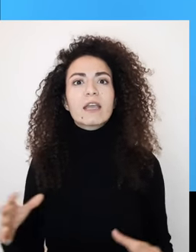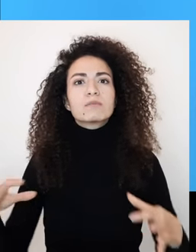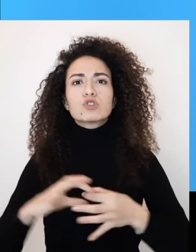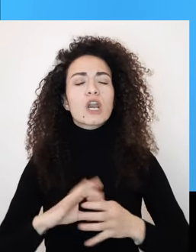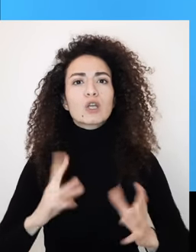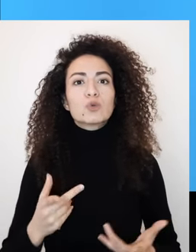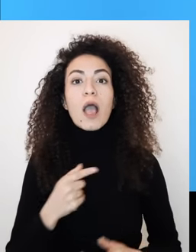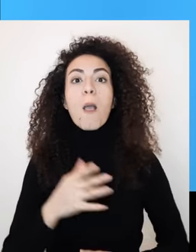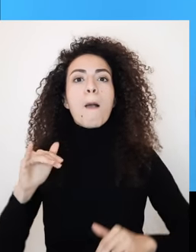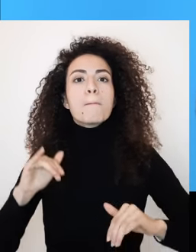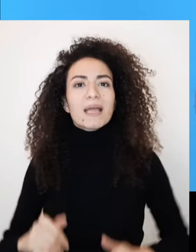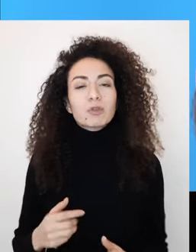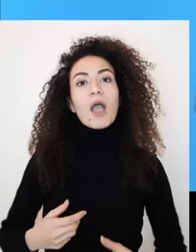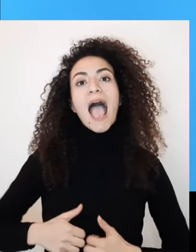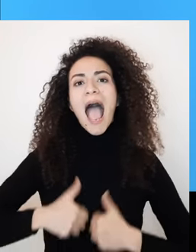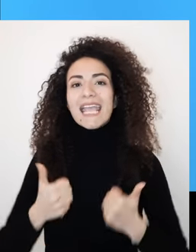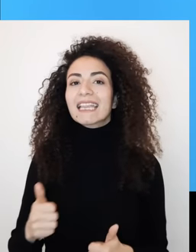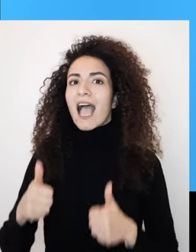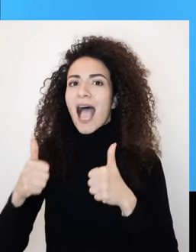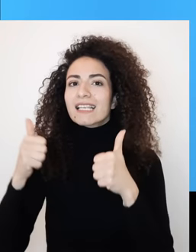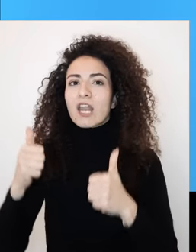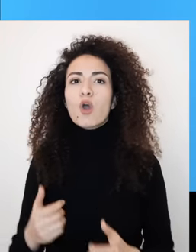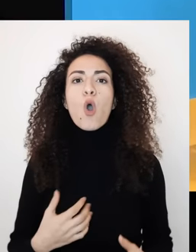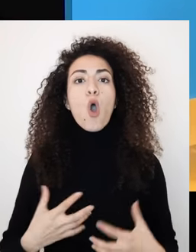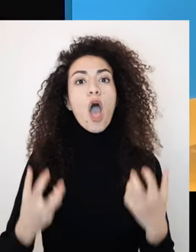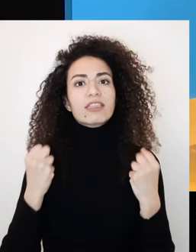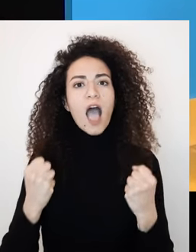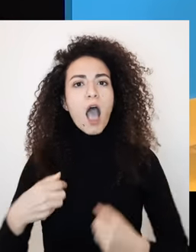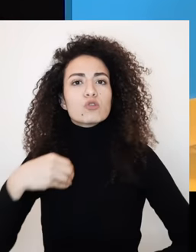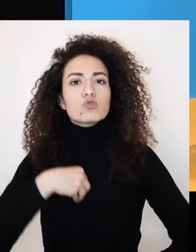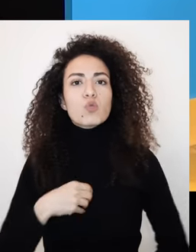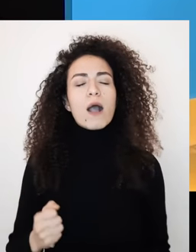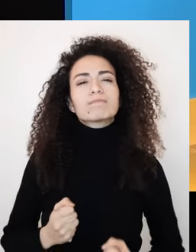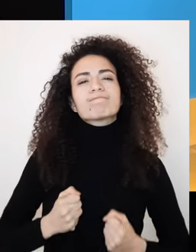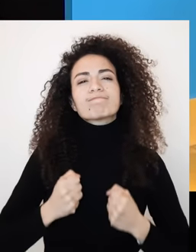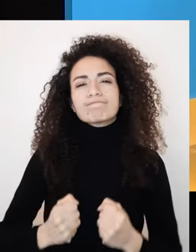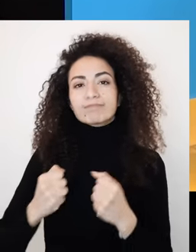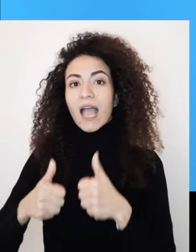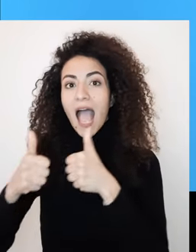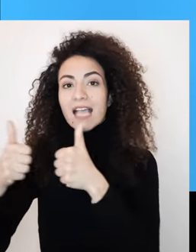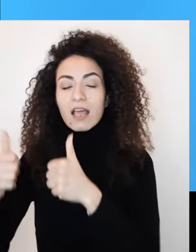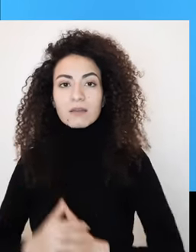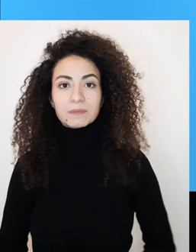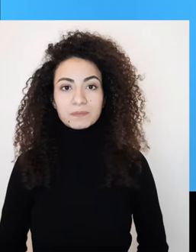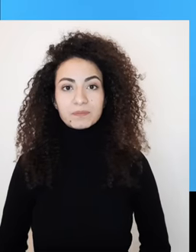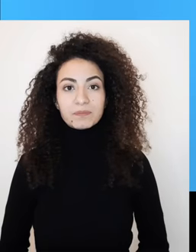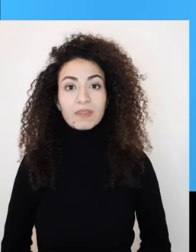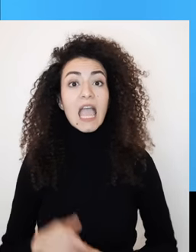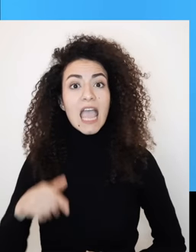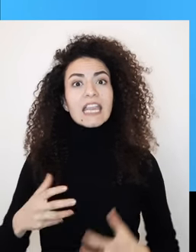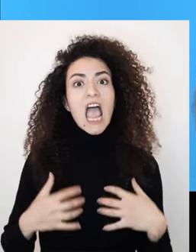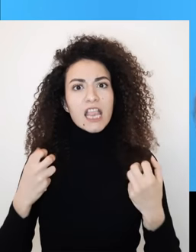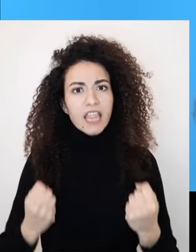للحياة ورغبتهم بتنمي طاقة الحياة الموجودة داخلهم هيد الطاقة يلي بتدير علاقاتنا وبتحدد اتجاههم